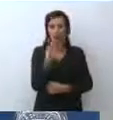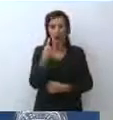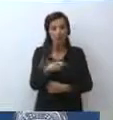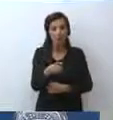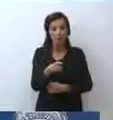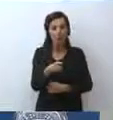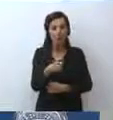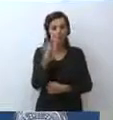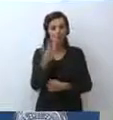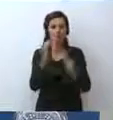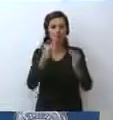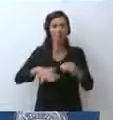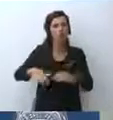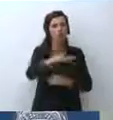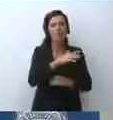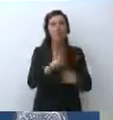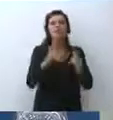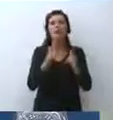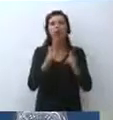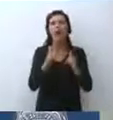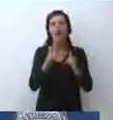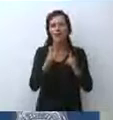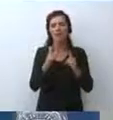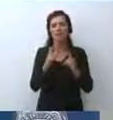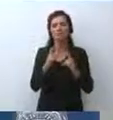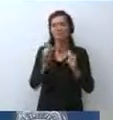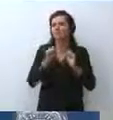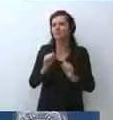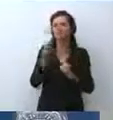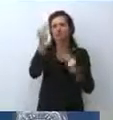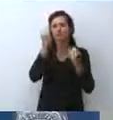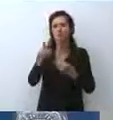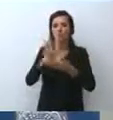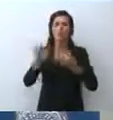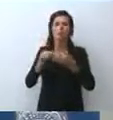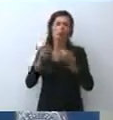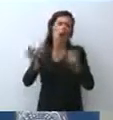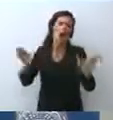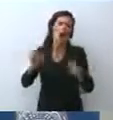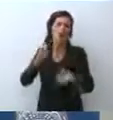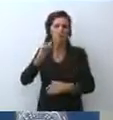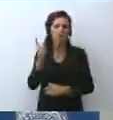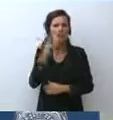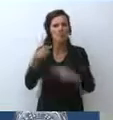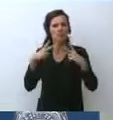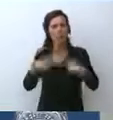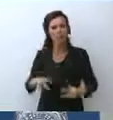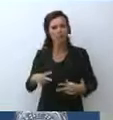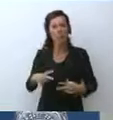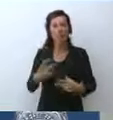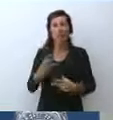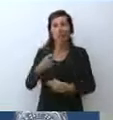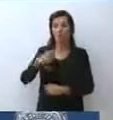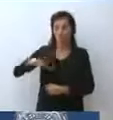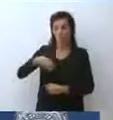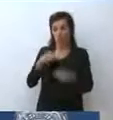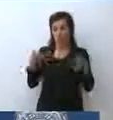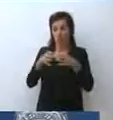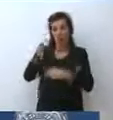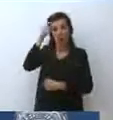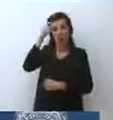più fondamentale per la riapertura delle scuole. Abbiamo sin dall'inizio detto tutti insieme come Governo che questa è la priorità